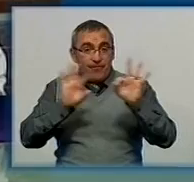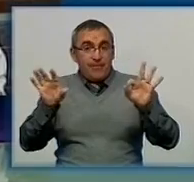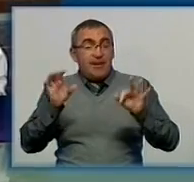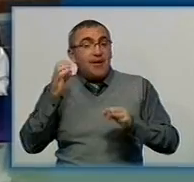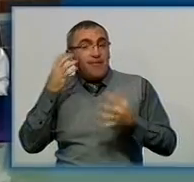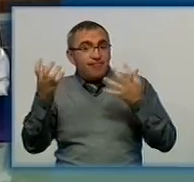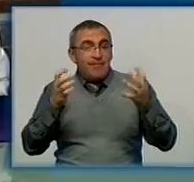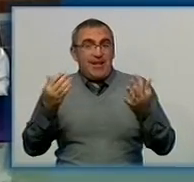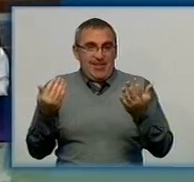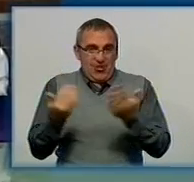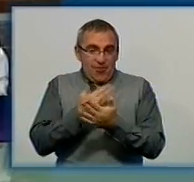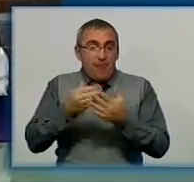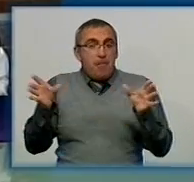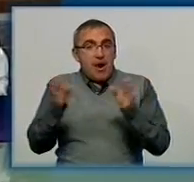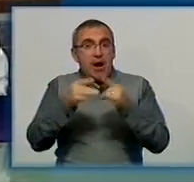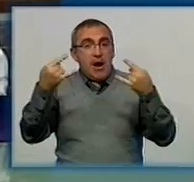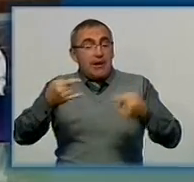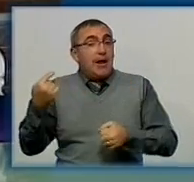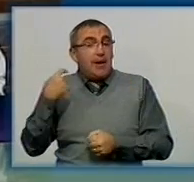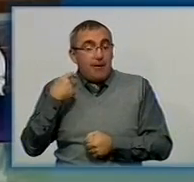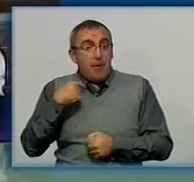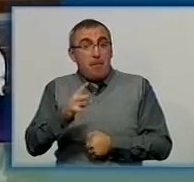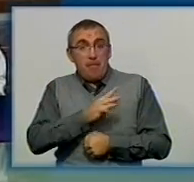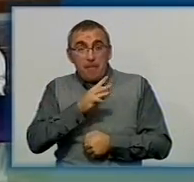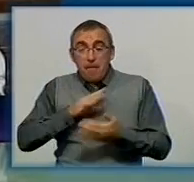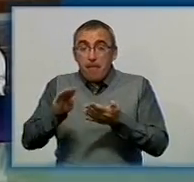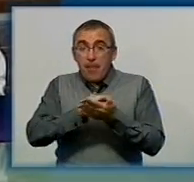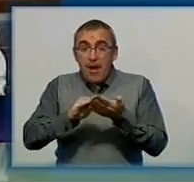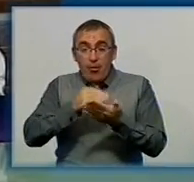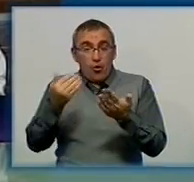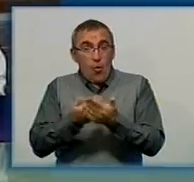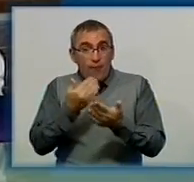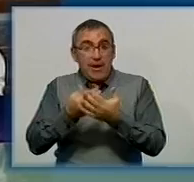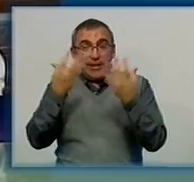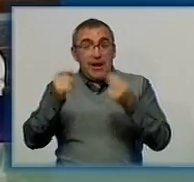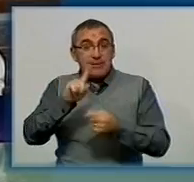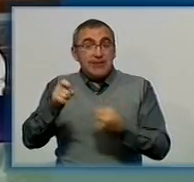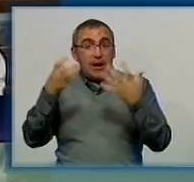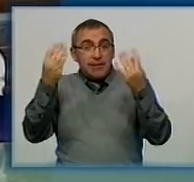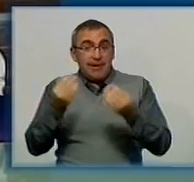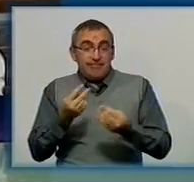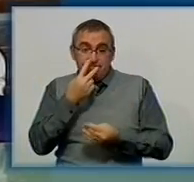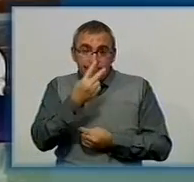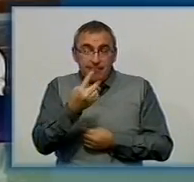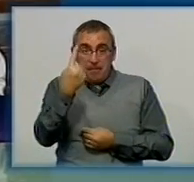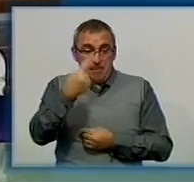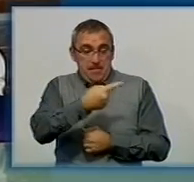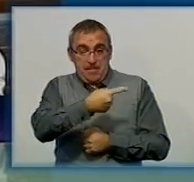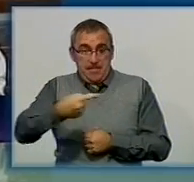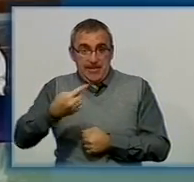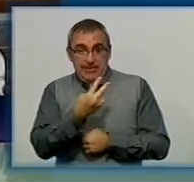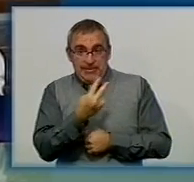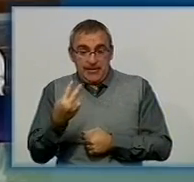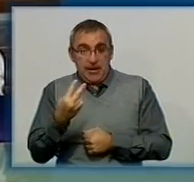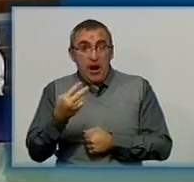вечора разом з каналом Кіровоград. Якщо маєте бажання переглянути новини день за днем, заходьте на сайт каналу kodtrk.tv.